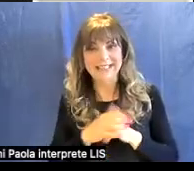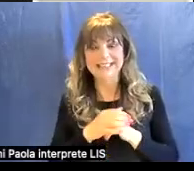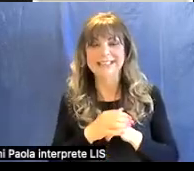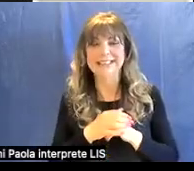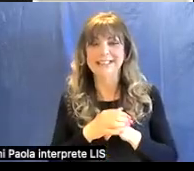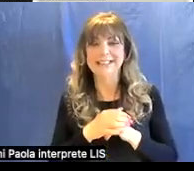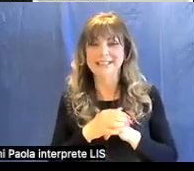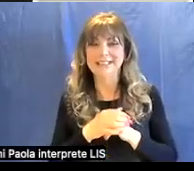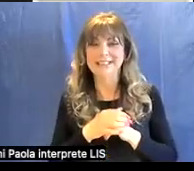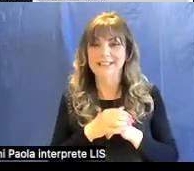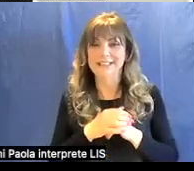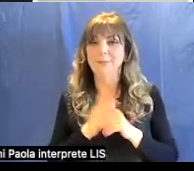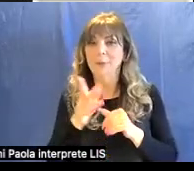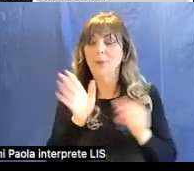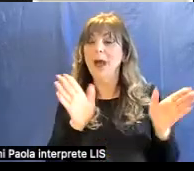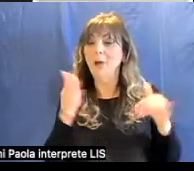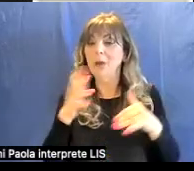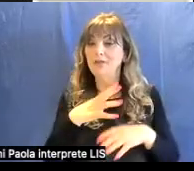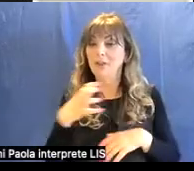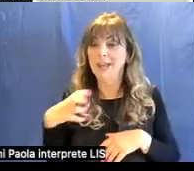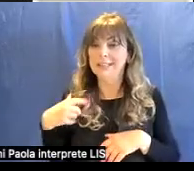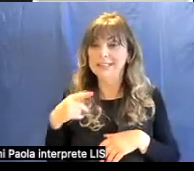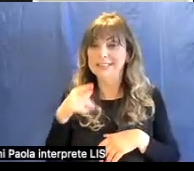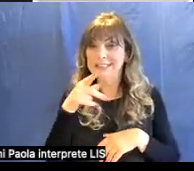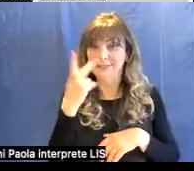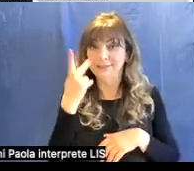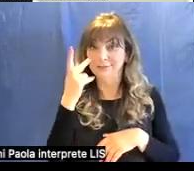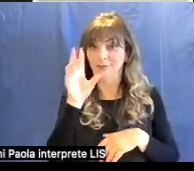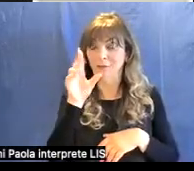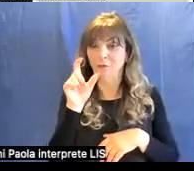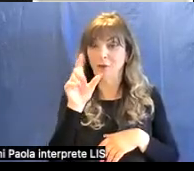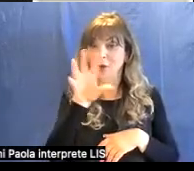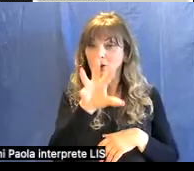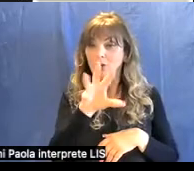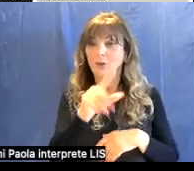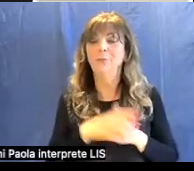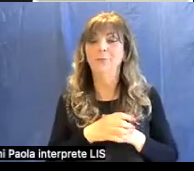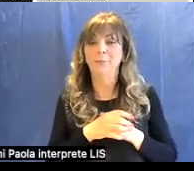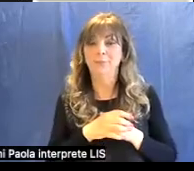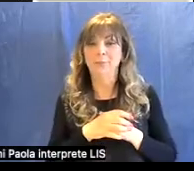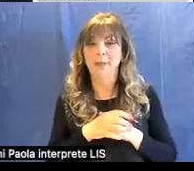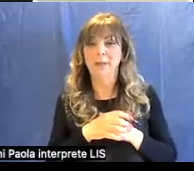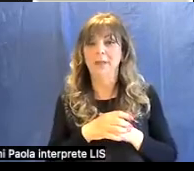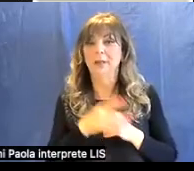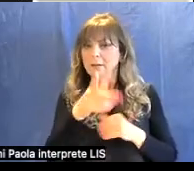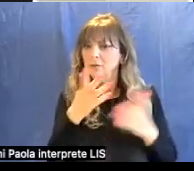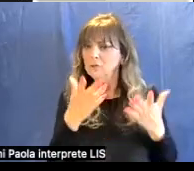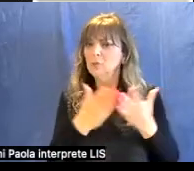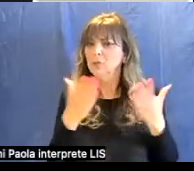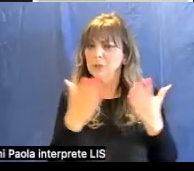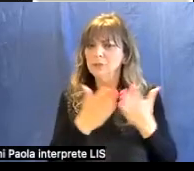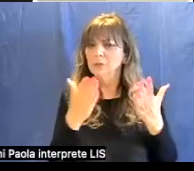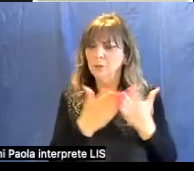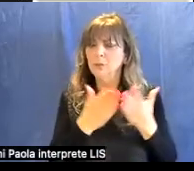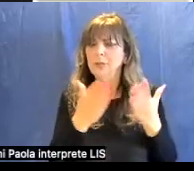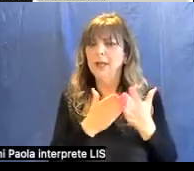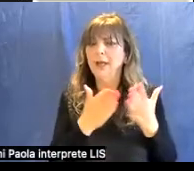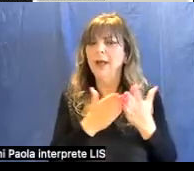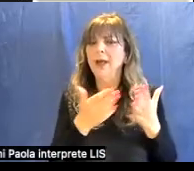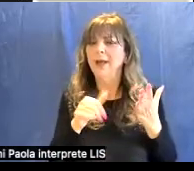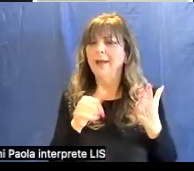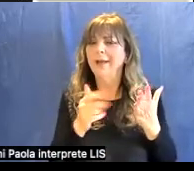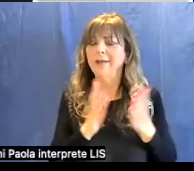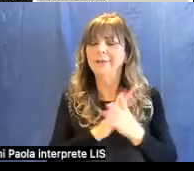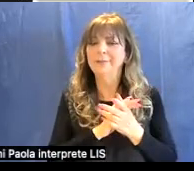nell'aula di scienze e tra le altre cose che studiavano le Montalve c'erano